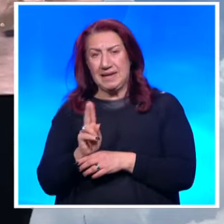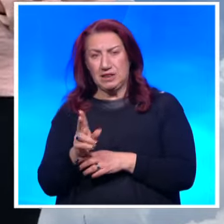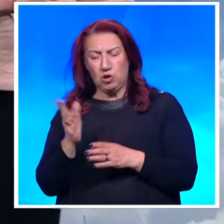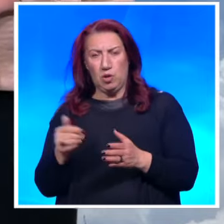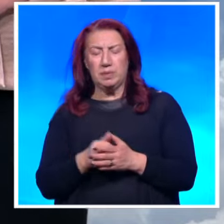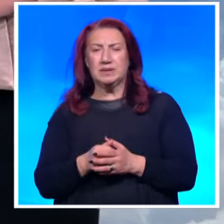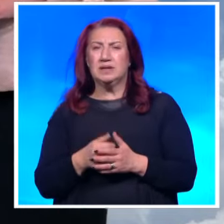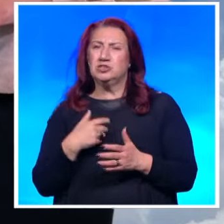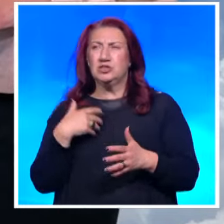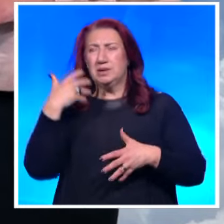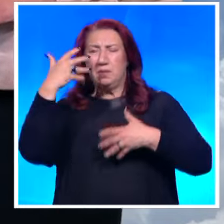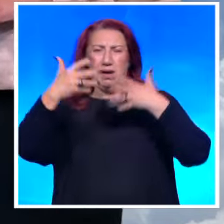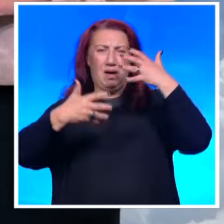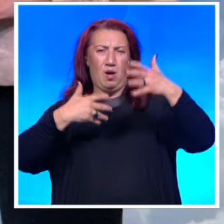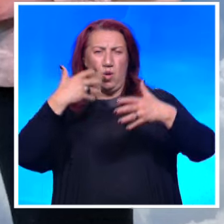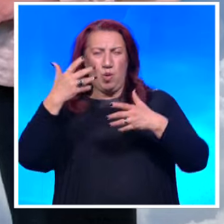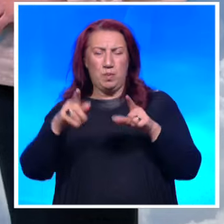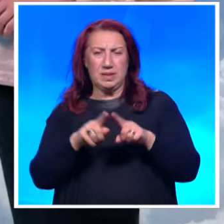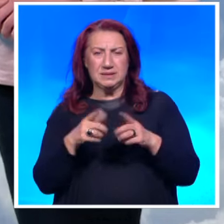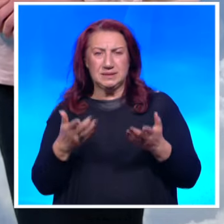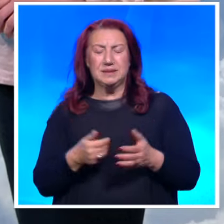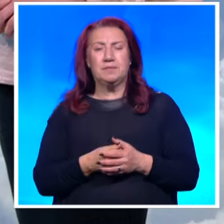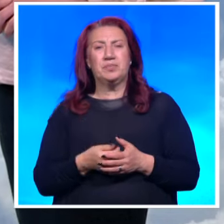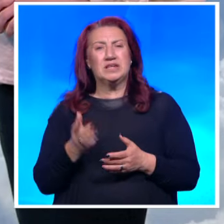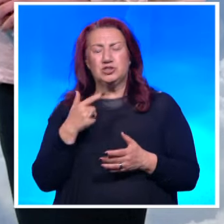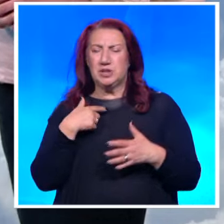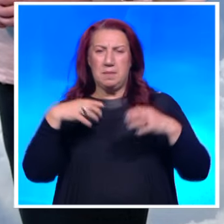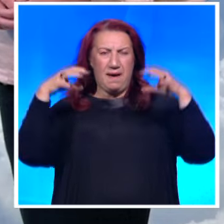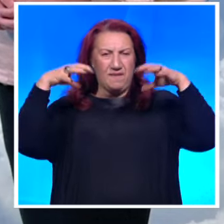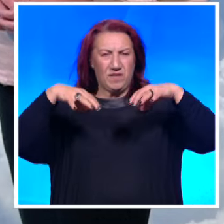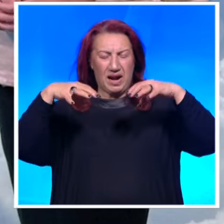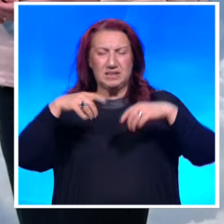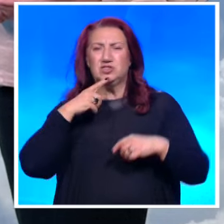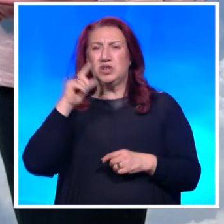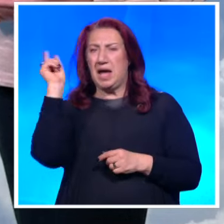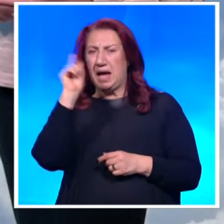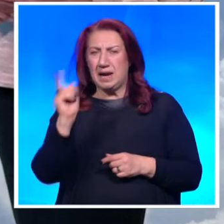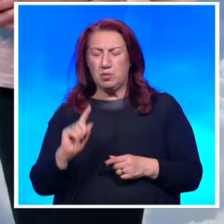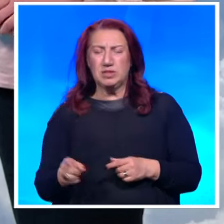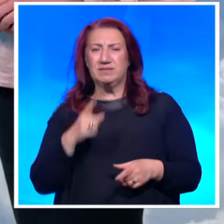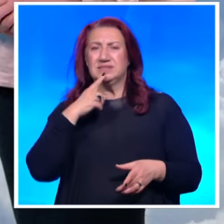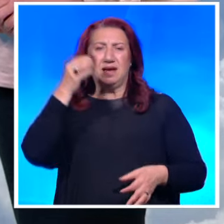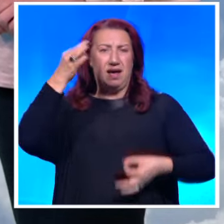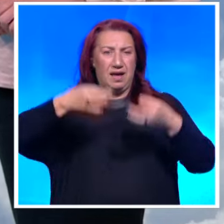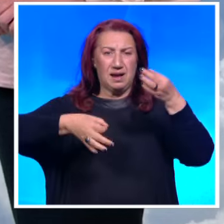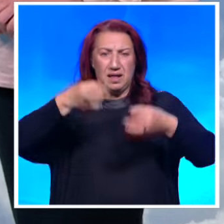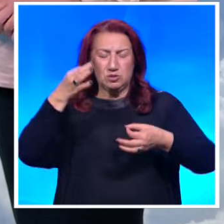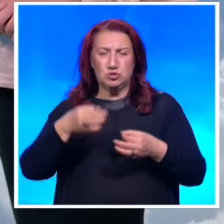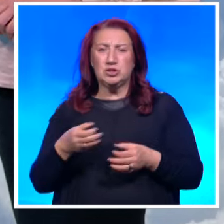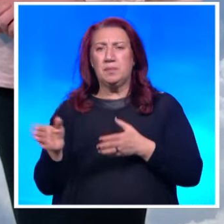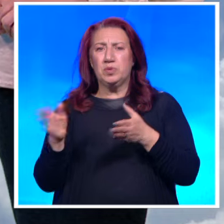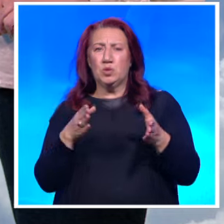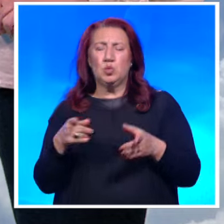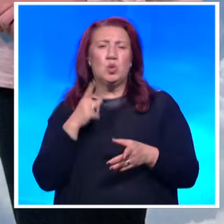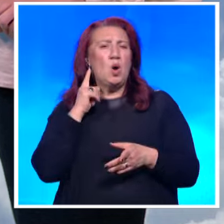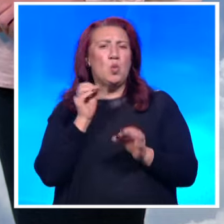ще се развиват купести и купесто дъждовни облаци. Ще има валежи, грамотевични бури и градушки. Ще духа мерен вятър